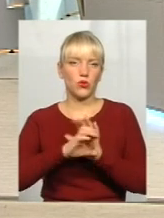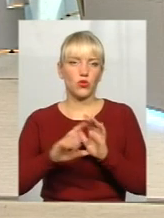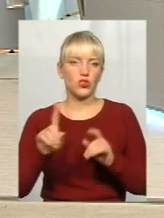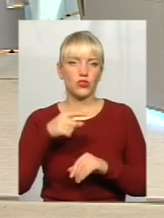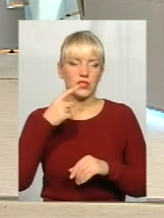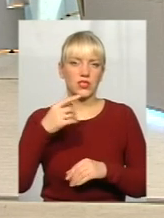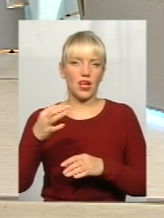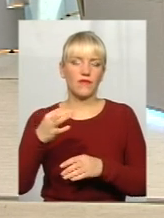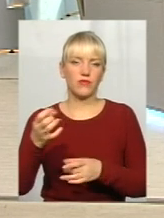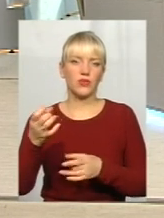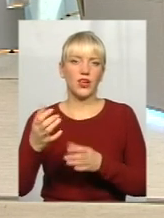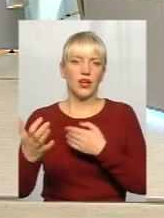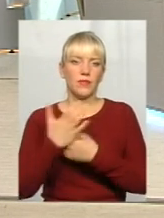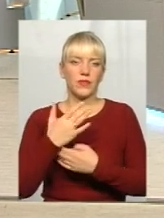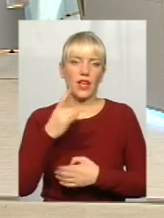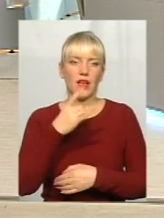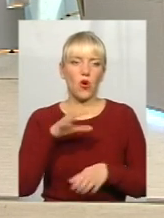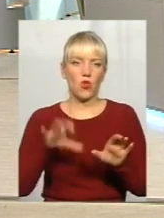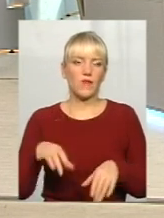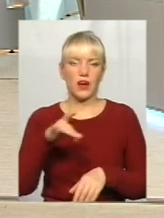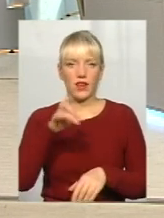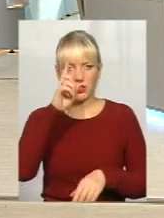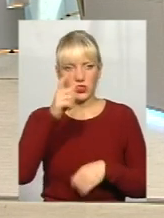райдержадміністрації, голова облдержадміністрації. Володимир, дивіться.